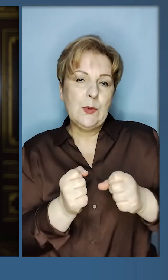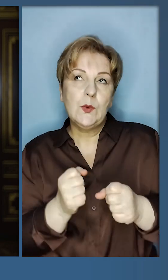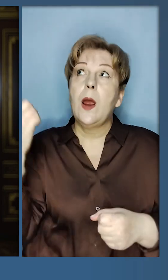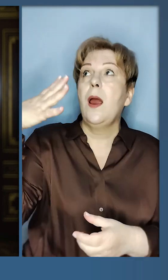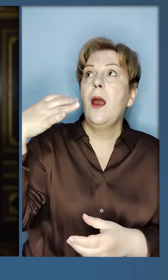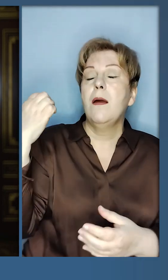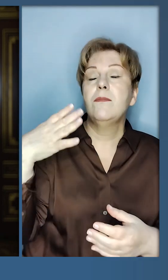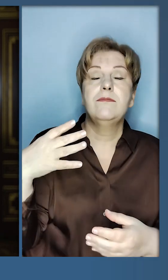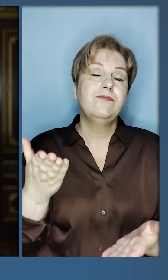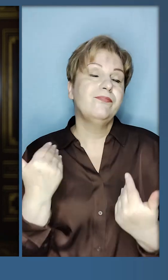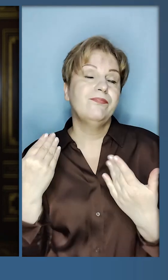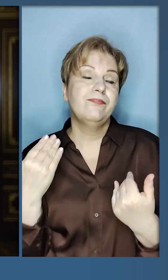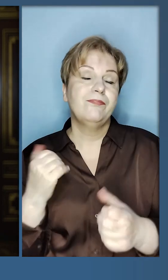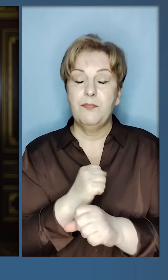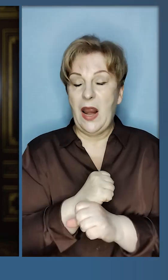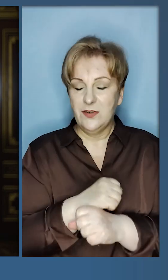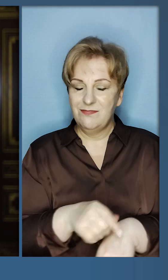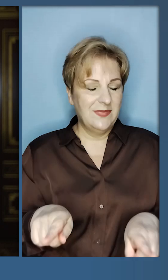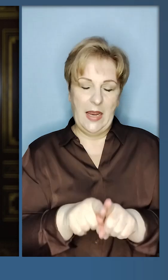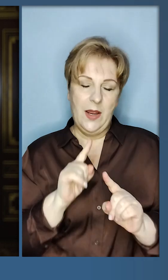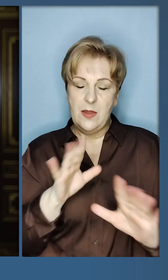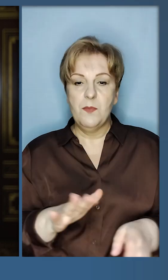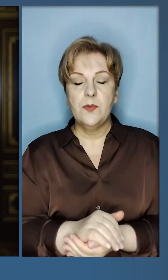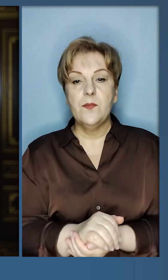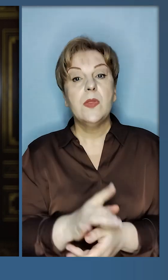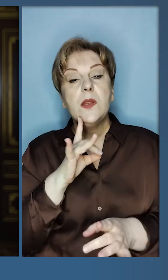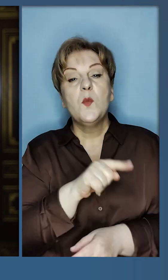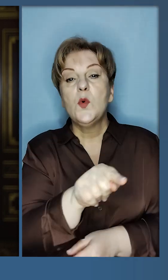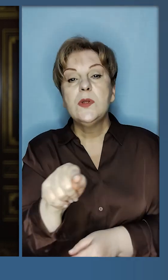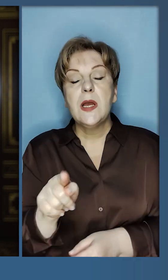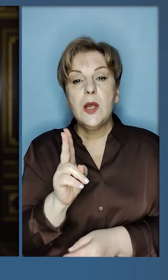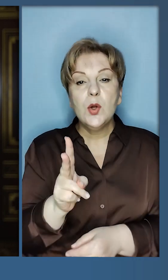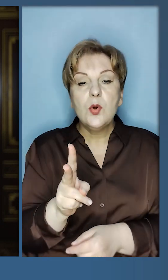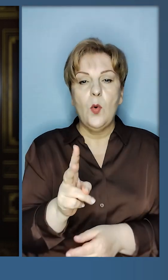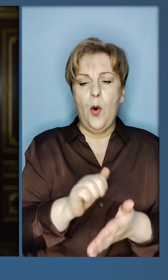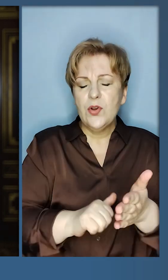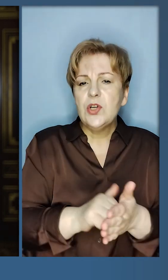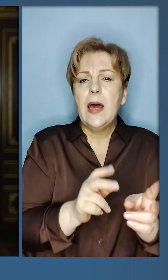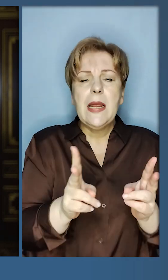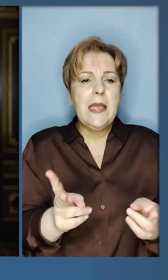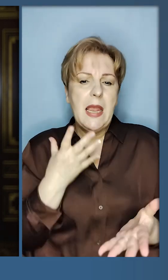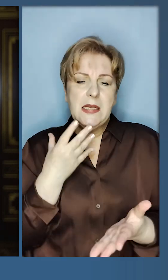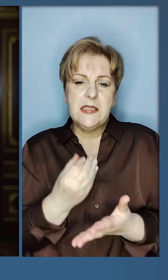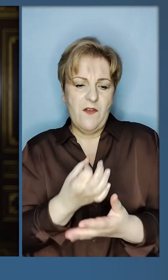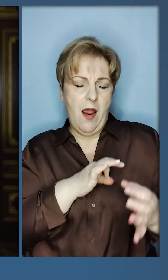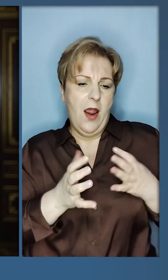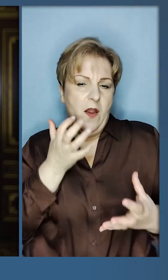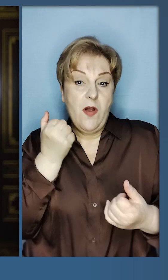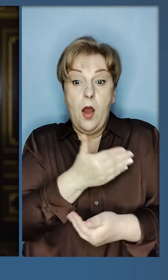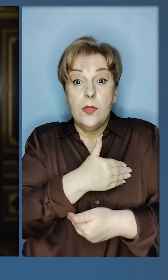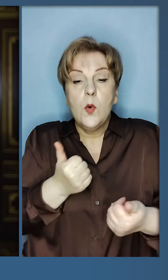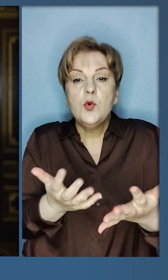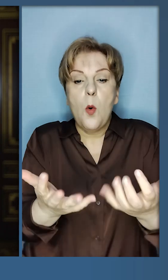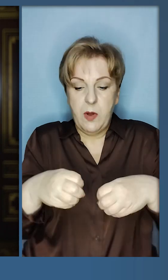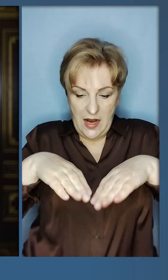друзями чи пляжами, у вас таких не буде. Не буде і тих, хто через якісь там свої вигоди не